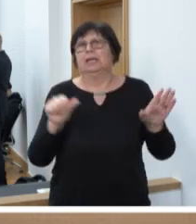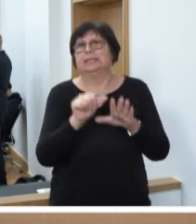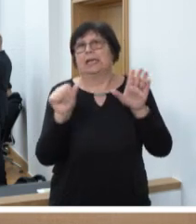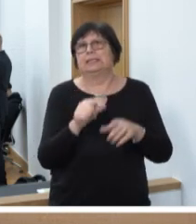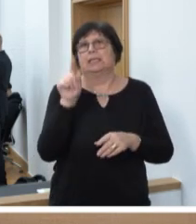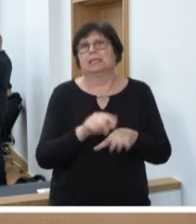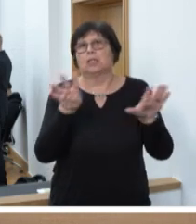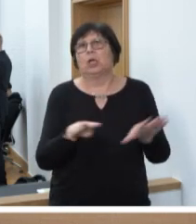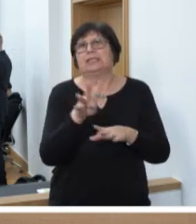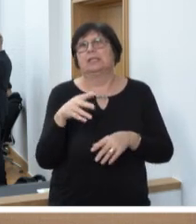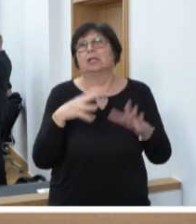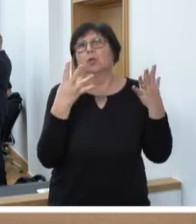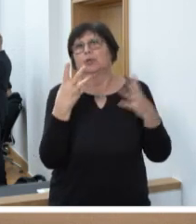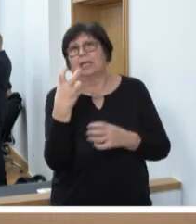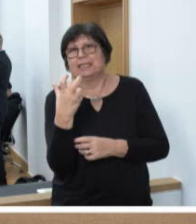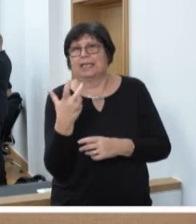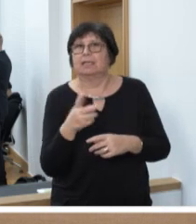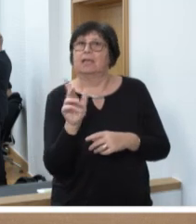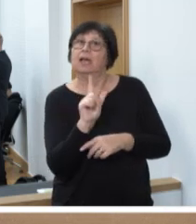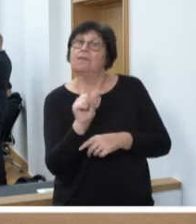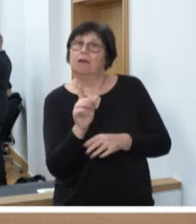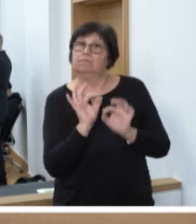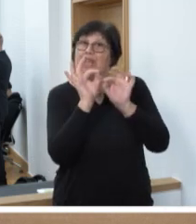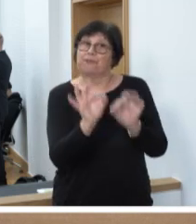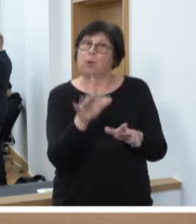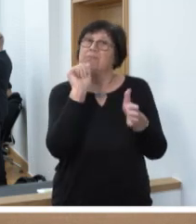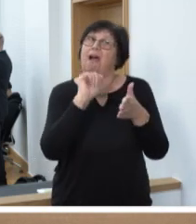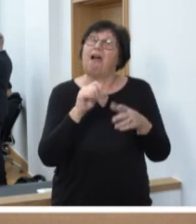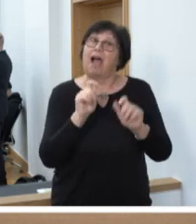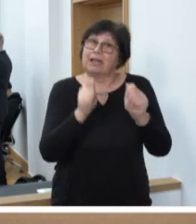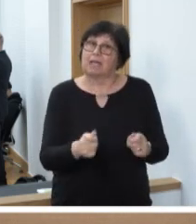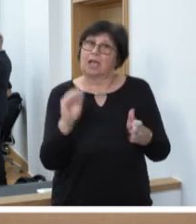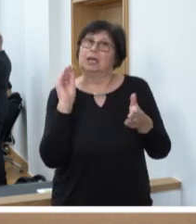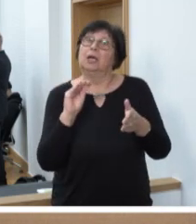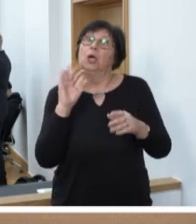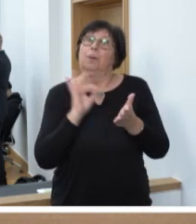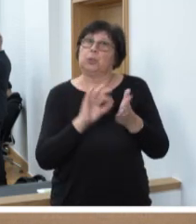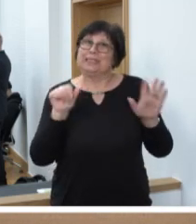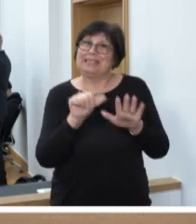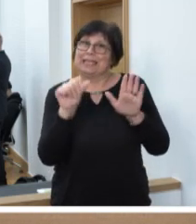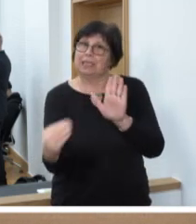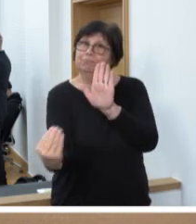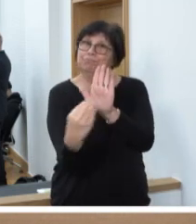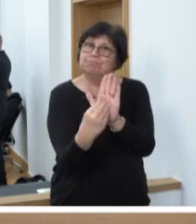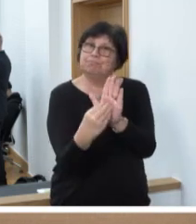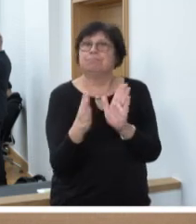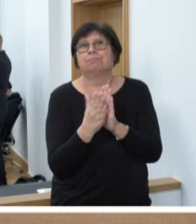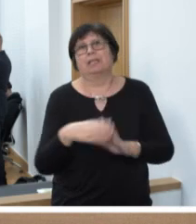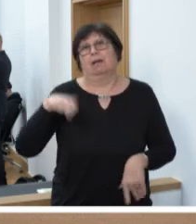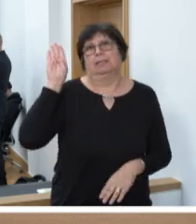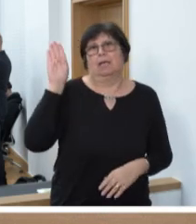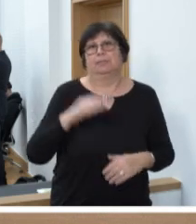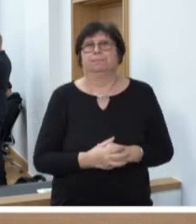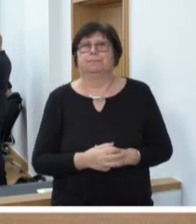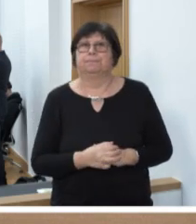-1939. Wer dafür ist, dass wir diesen Antrag als Punkt 16 in die Tagesordnung aufnehmen, den bitte ich, eine Hand zu erheben.